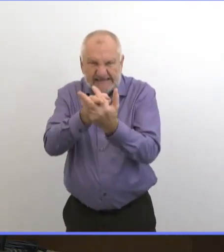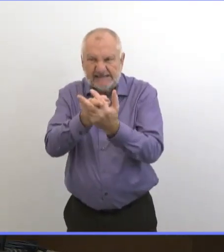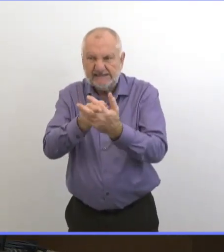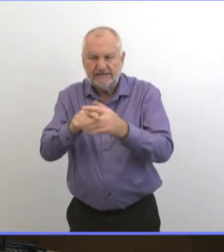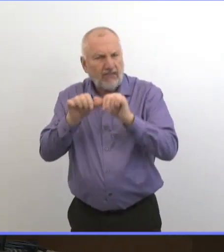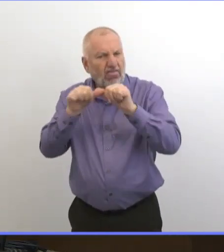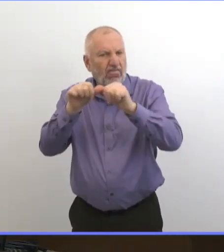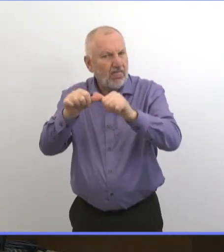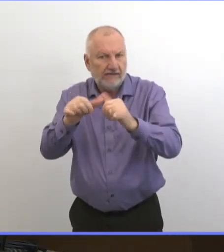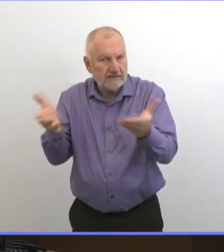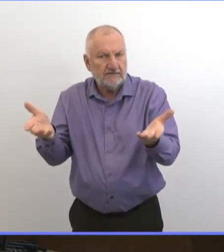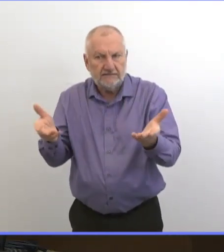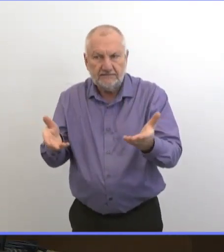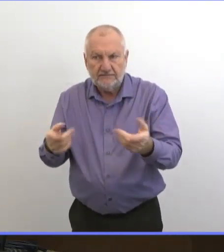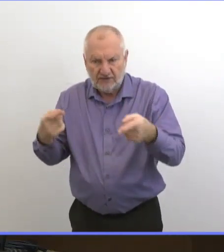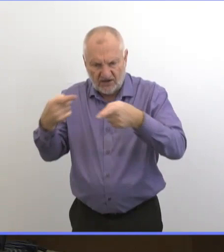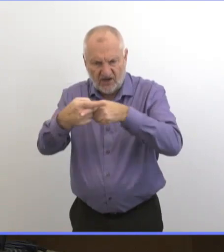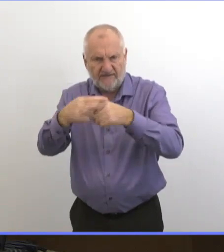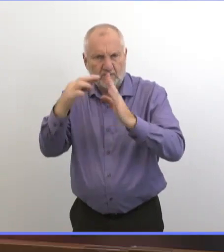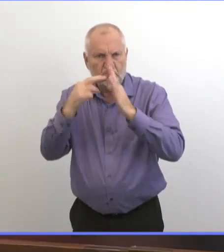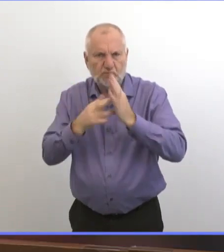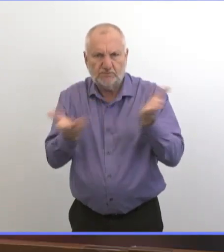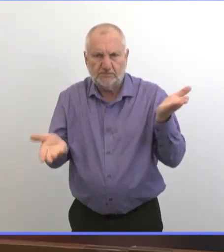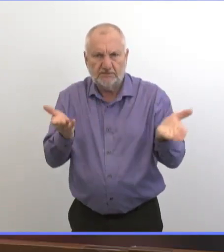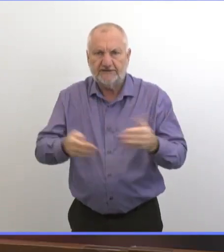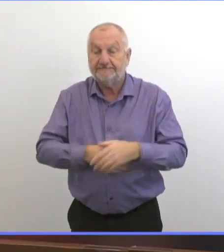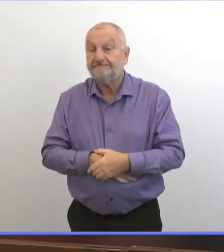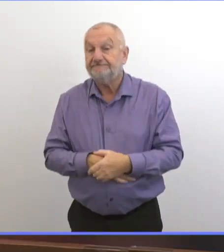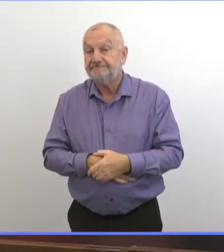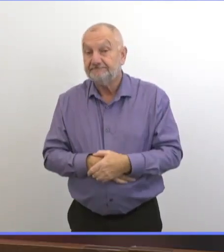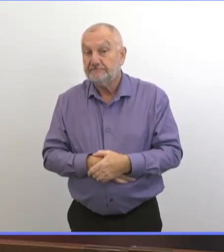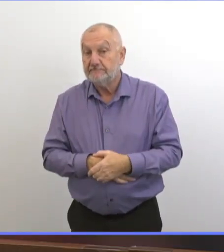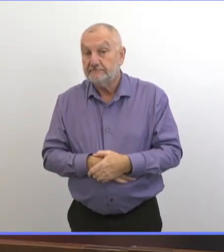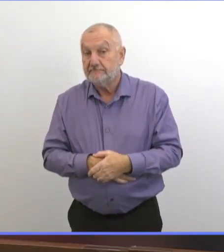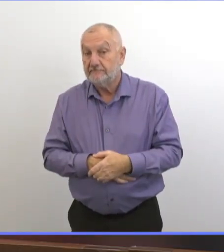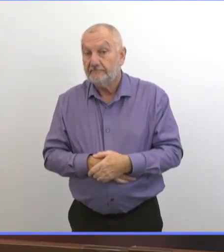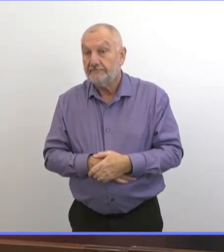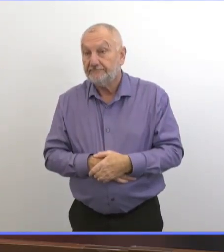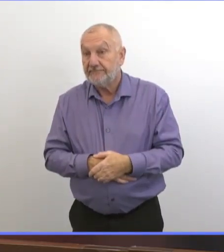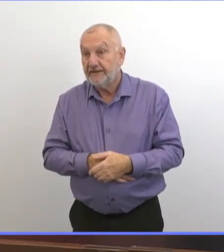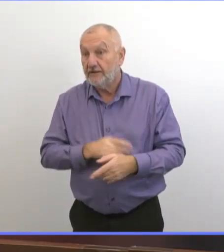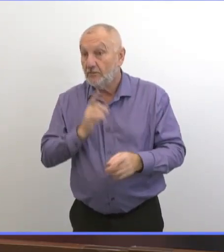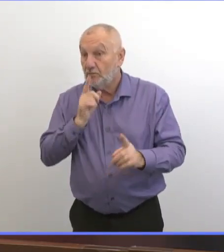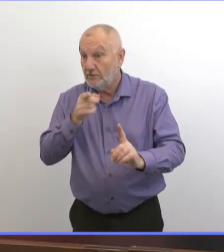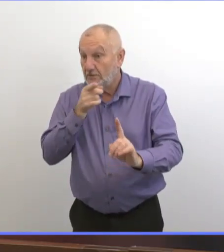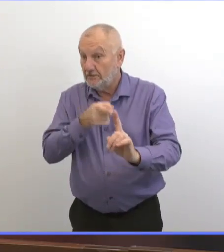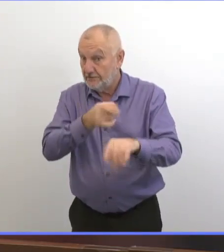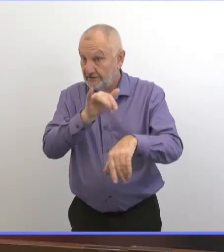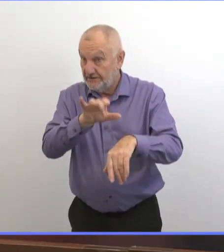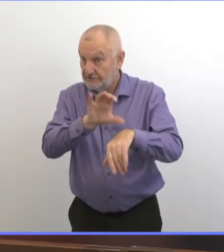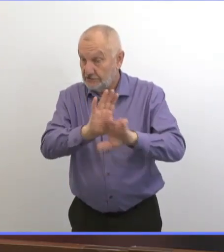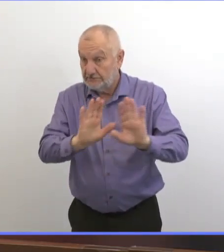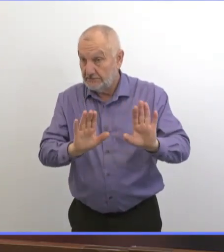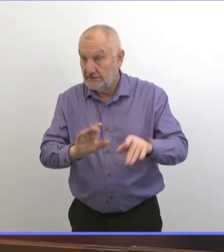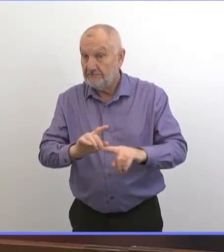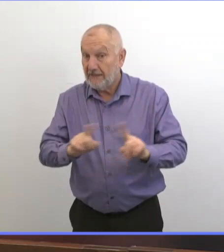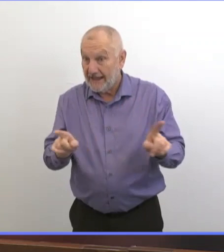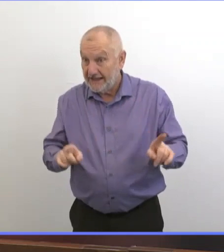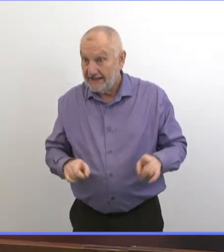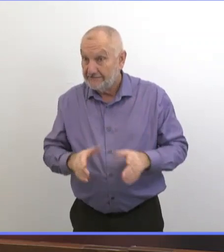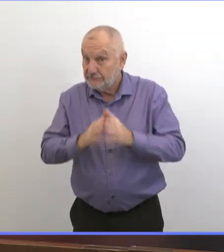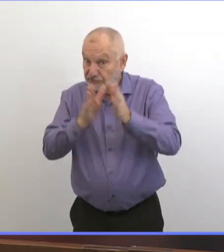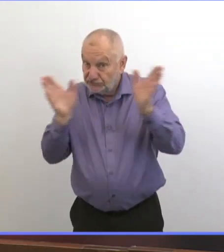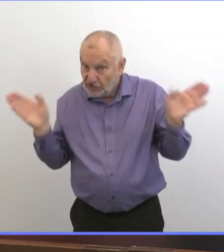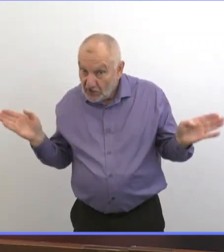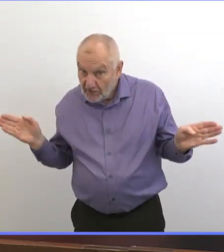pour le rassemblement. Je ne veux pas parler de ce domaine particulier, de cet organisme